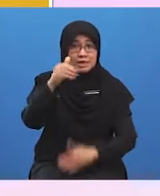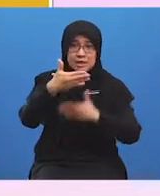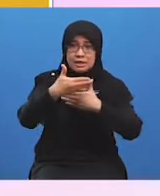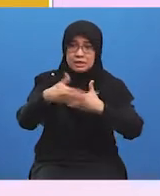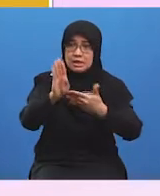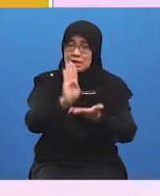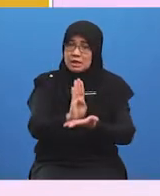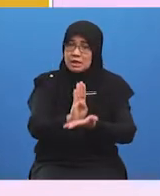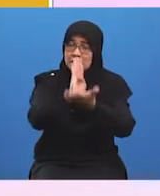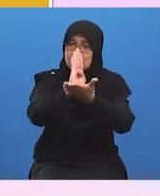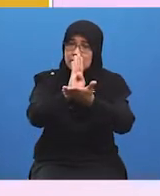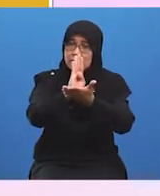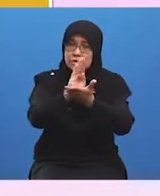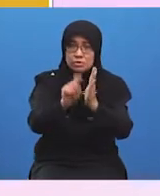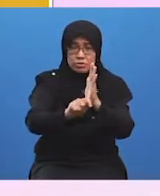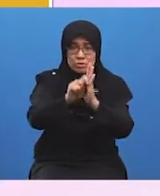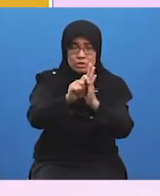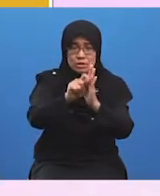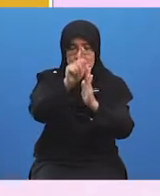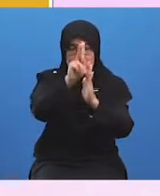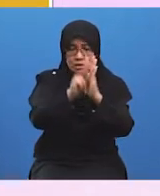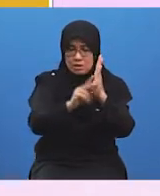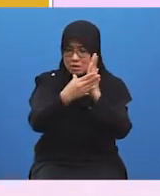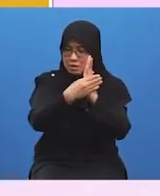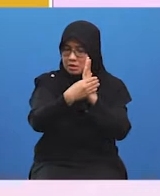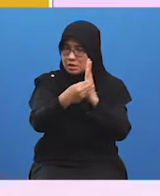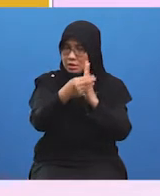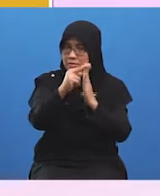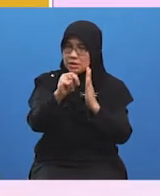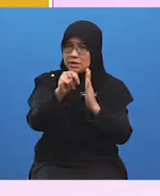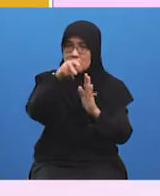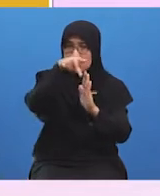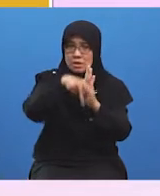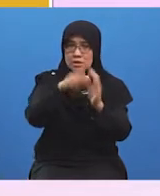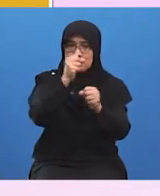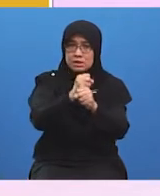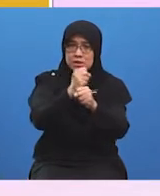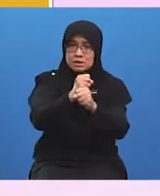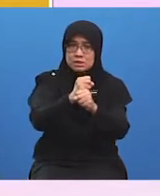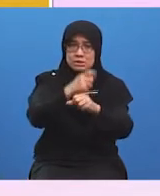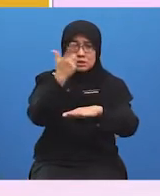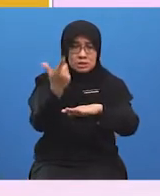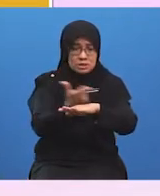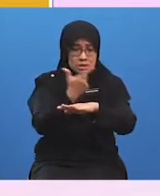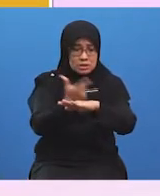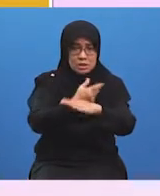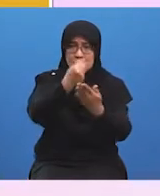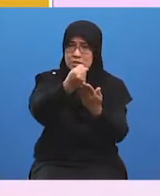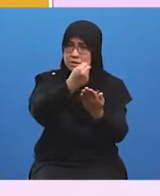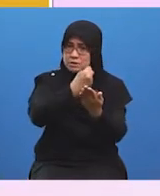membantu meningkatkan kemahiran pekerja melalui latihan, seminar